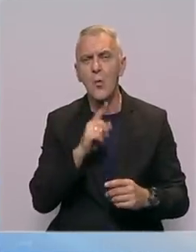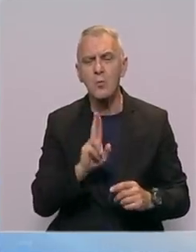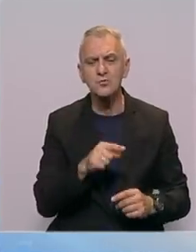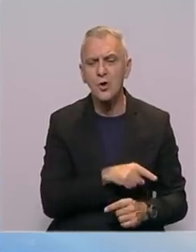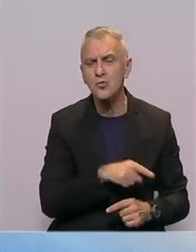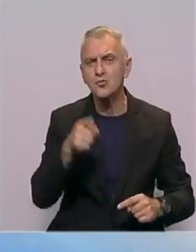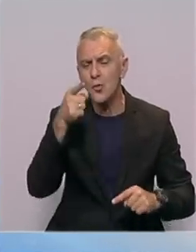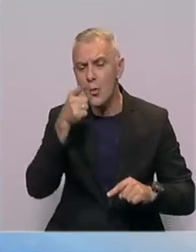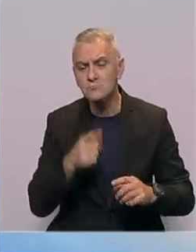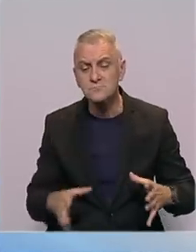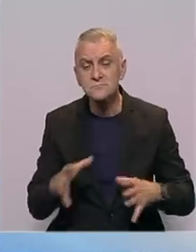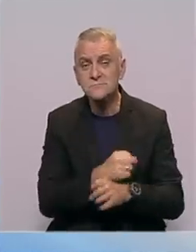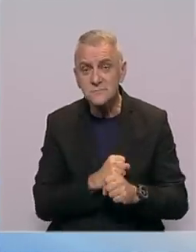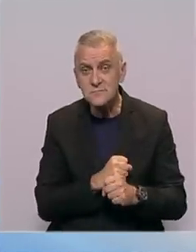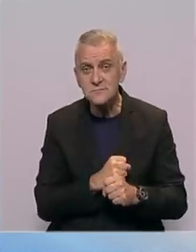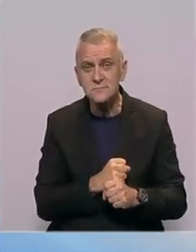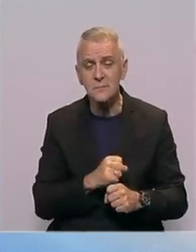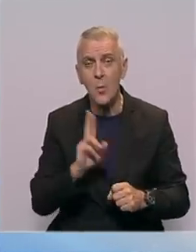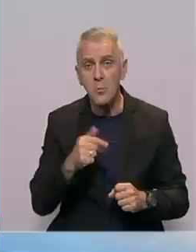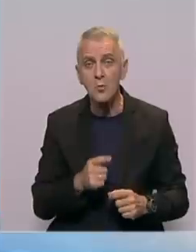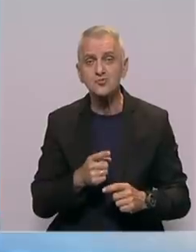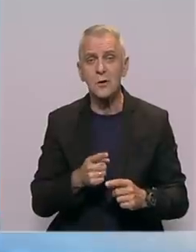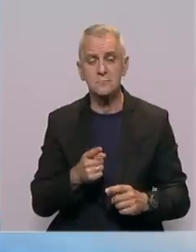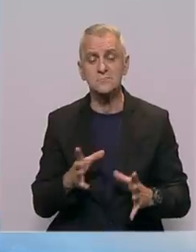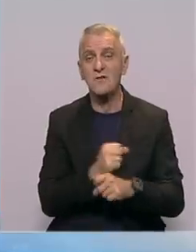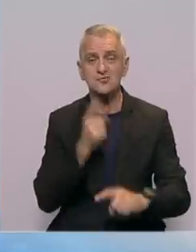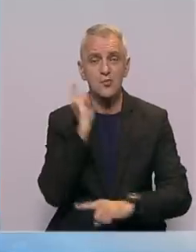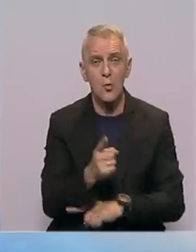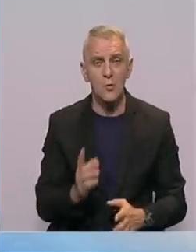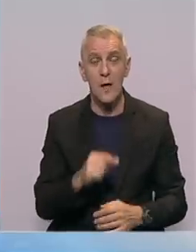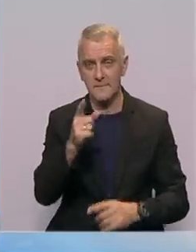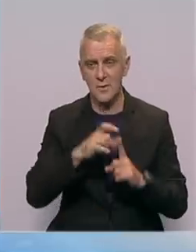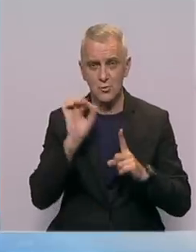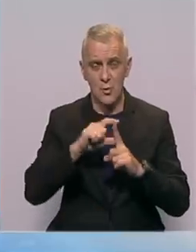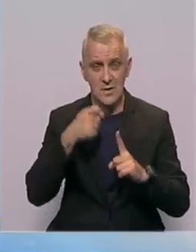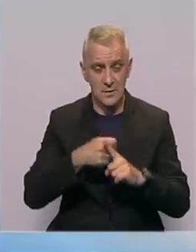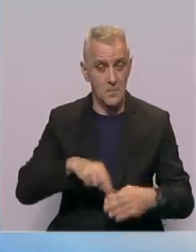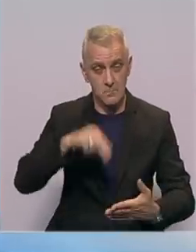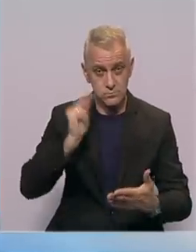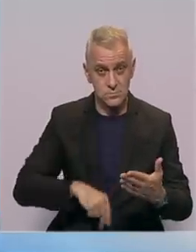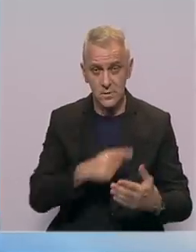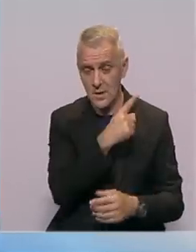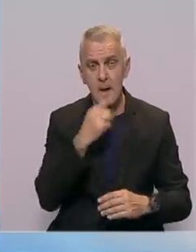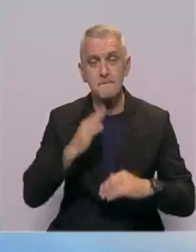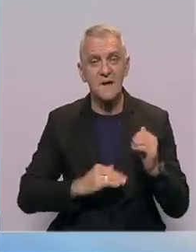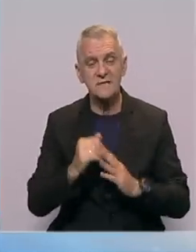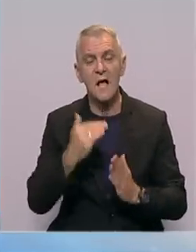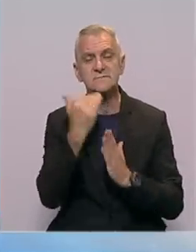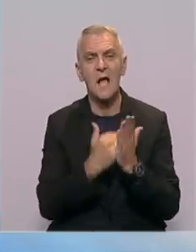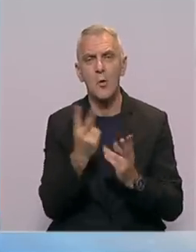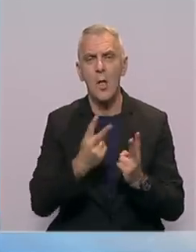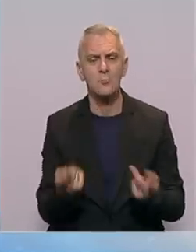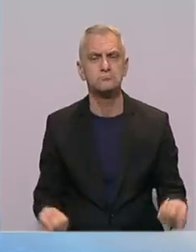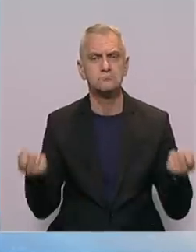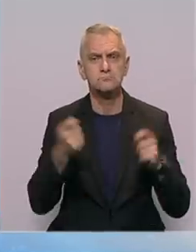da izvrši egzekuciju tih njegovih i odluka. Dodikovo potpisivanje ukaza u praksi znači da je zakon konačan,